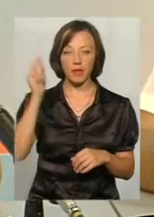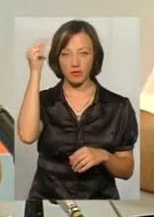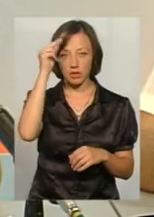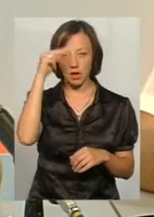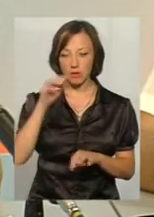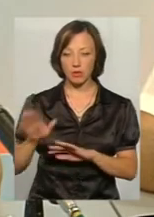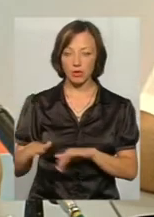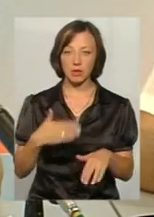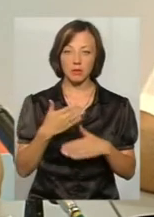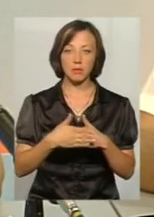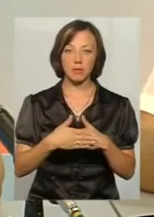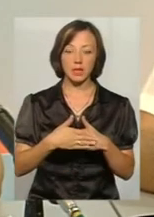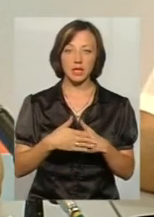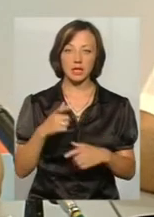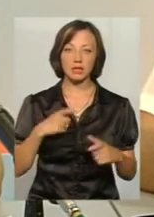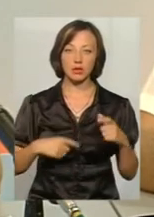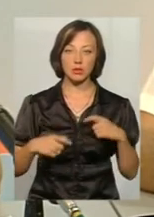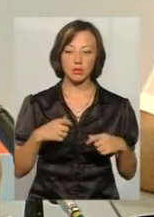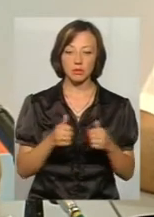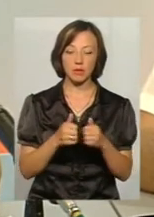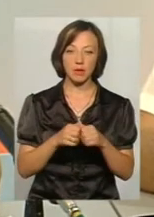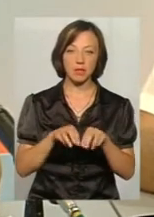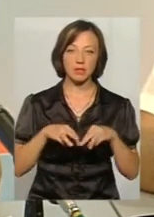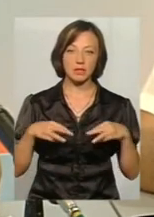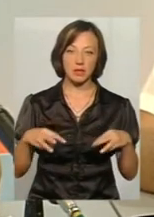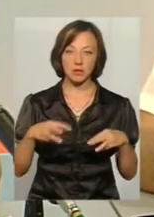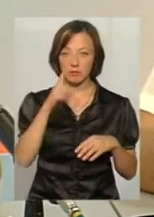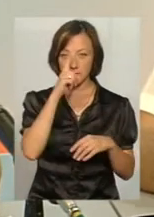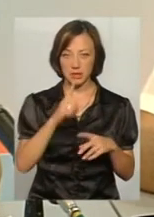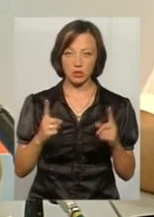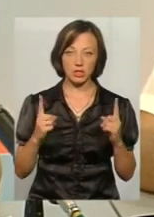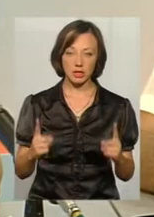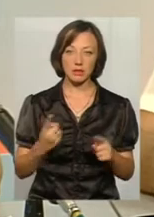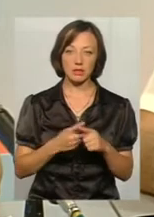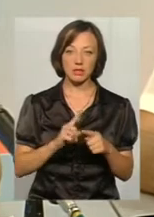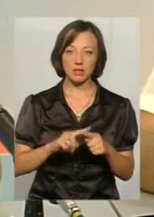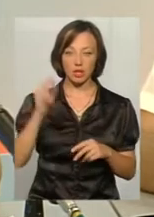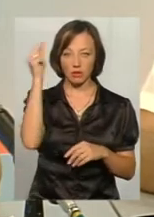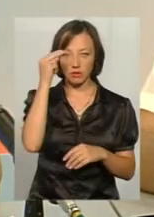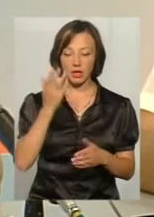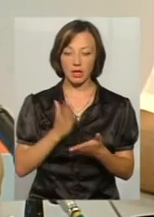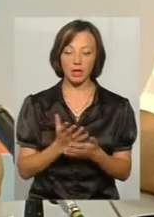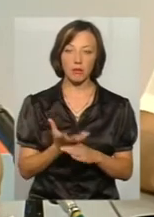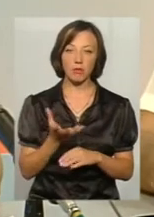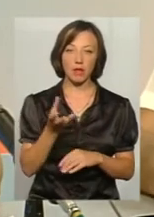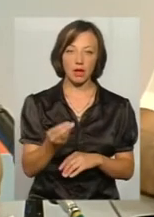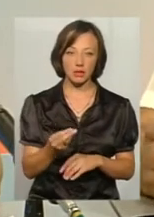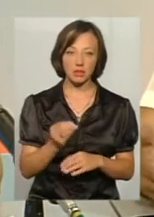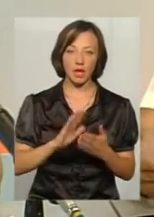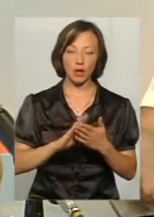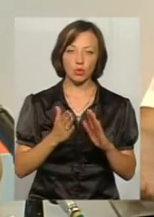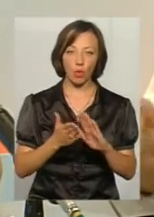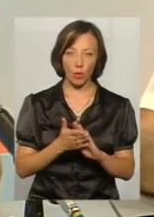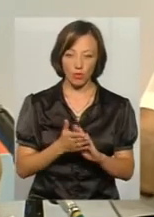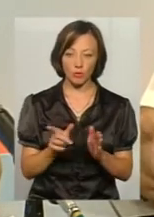навчання в інституті, міністерстві, місячний термін. Це навчання є платним. За договором з